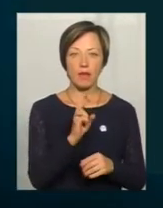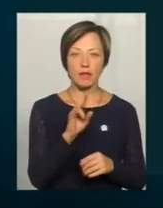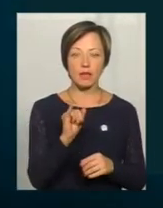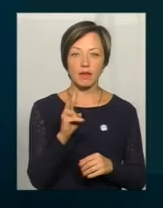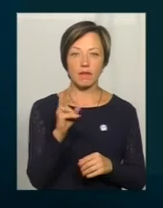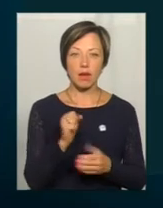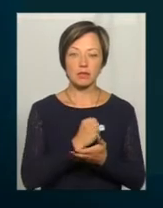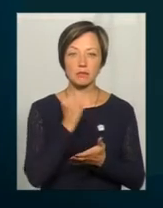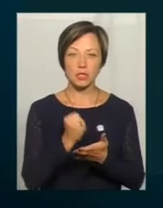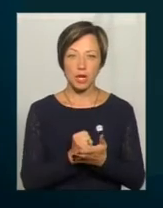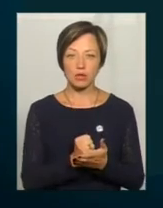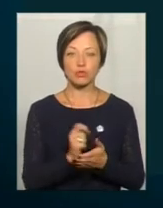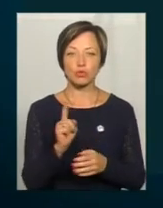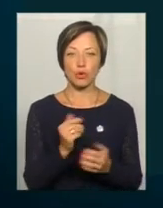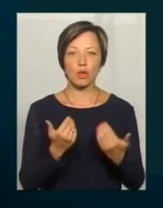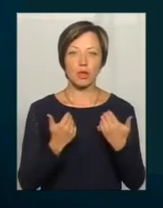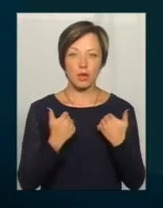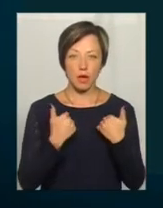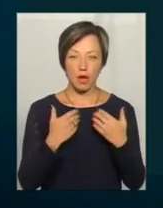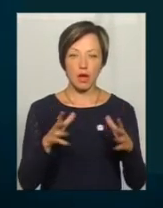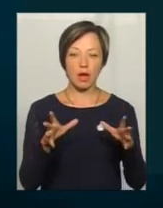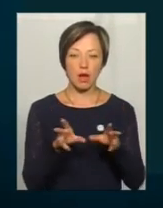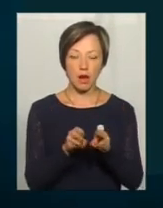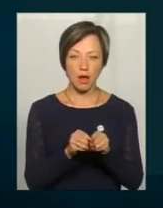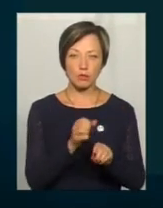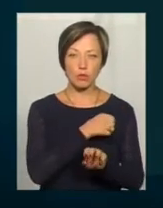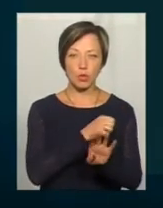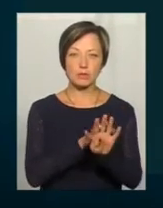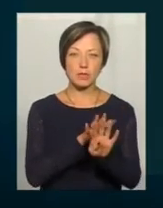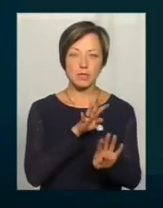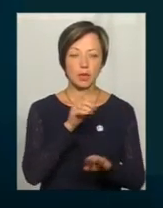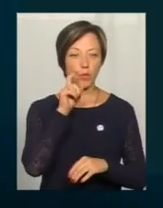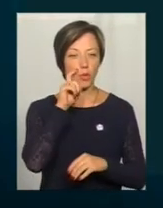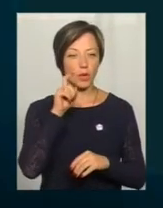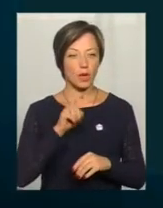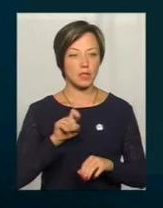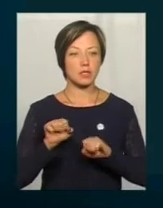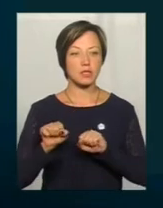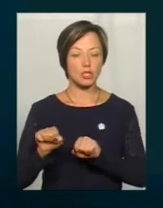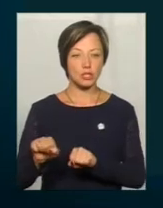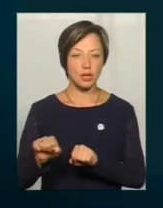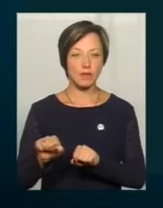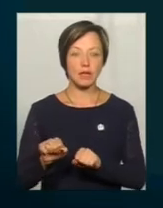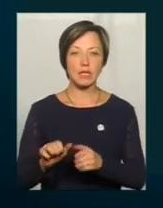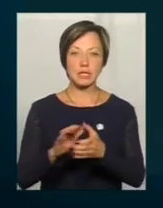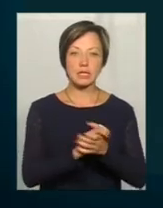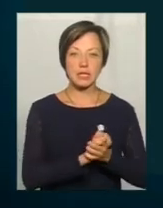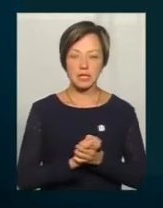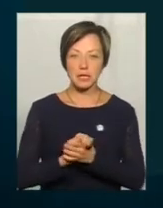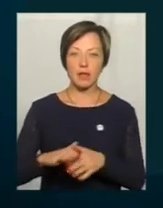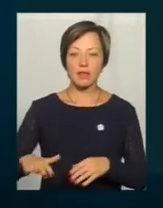Спочаткує, що я разом з Збройними силами України захищав цілісність і